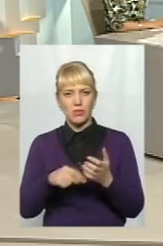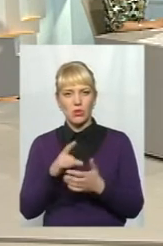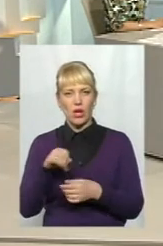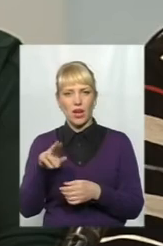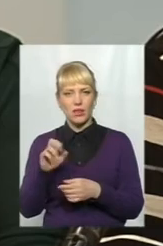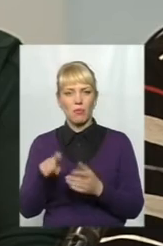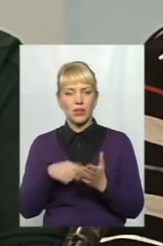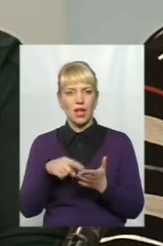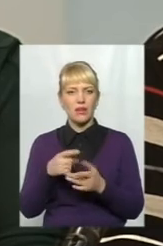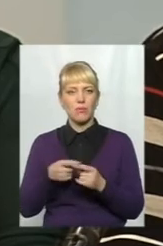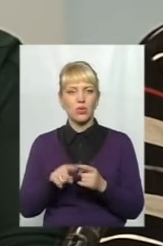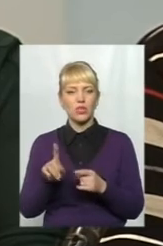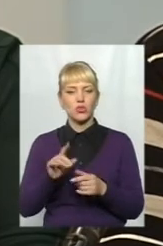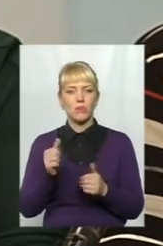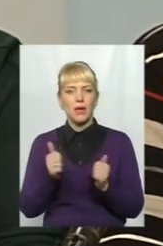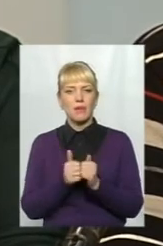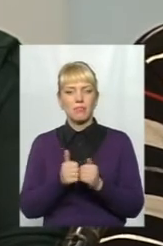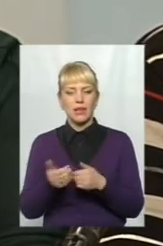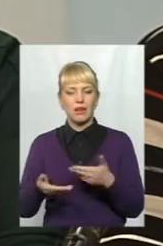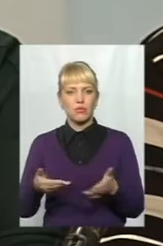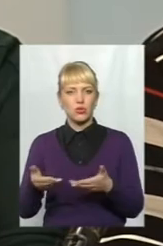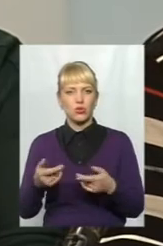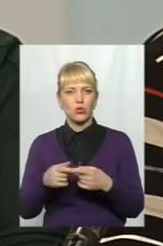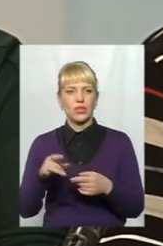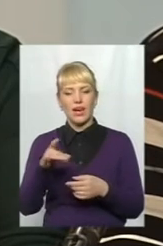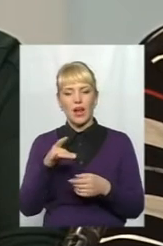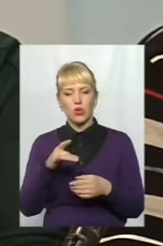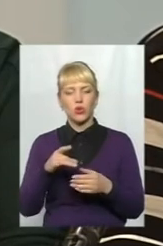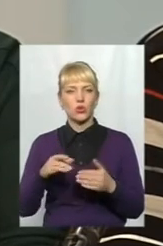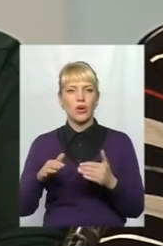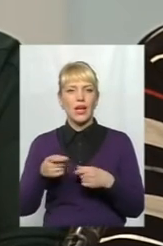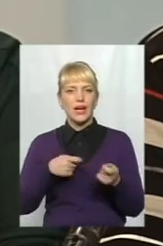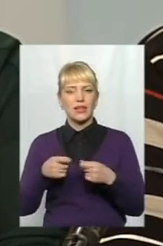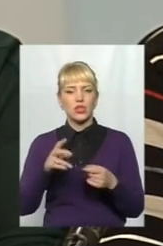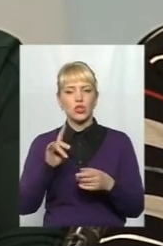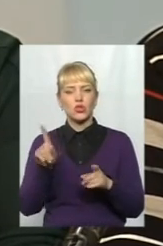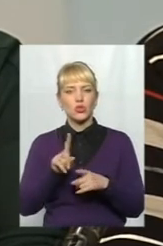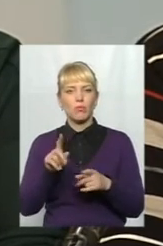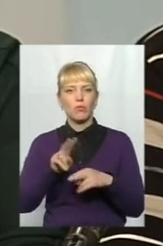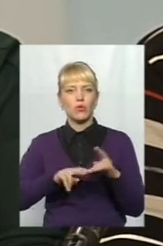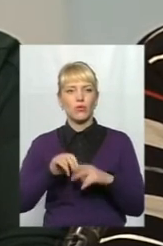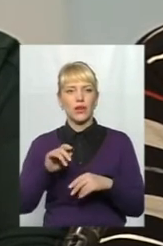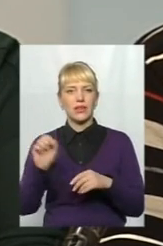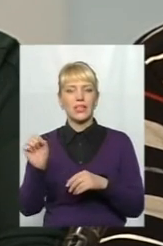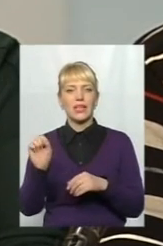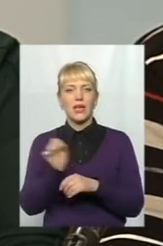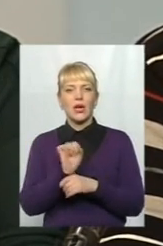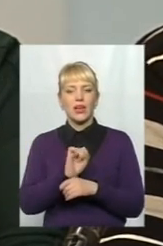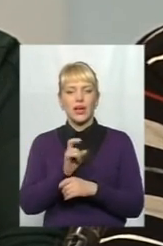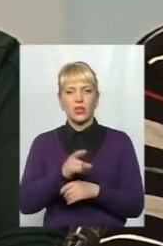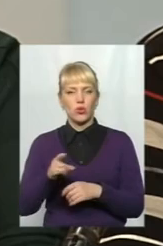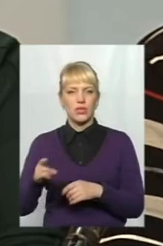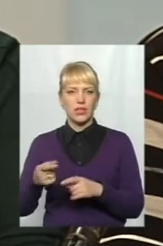Питання про те, щоб біля пішоходного тунелю в районі ринку побудували все таки автомобільний, бо вже є готовий проєкт, він проходить за арестувані